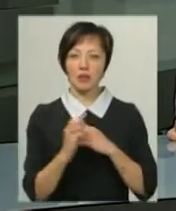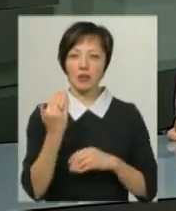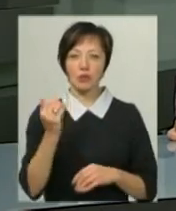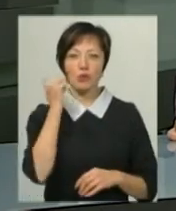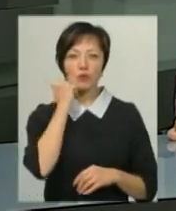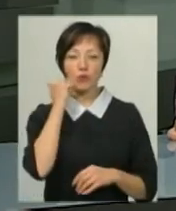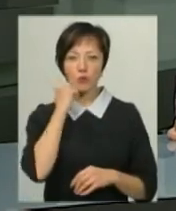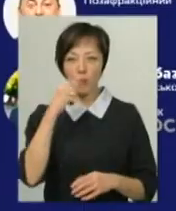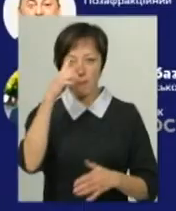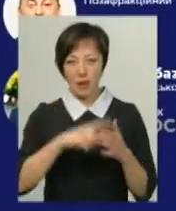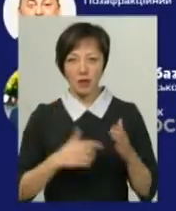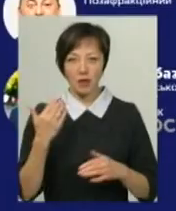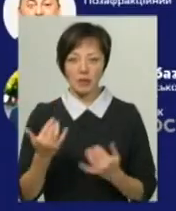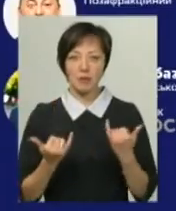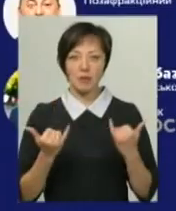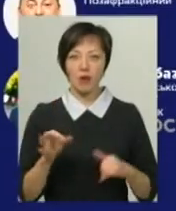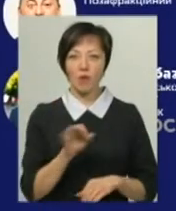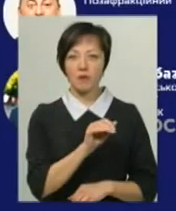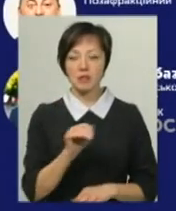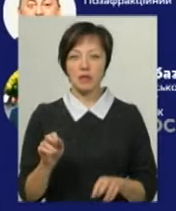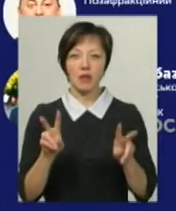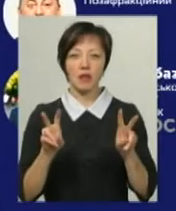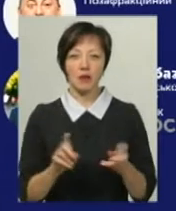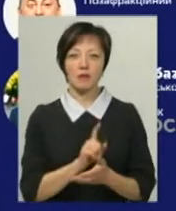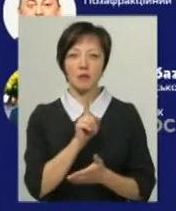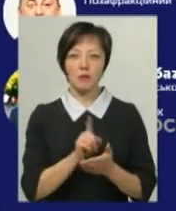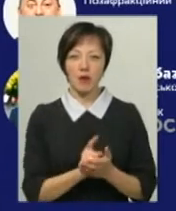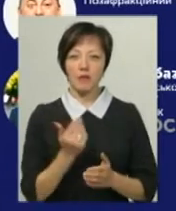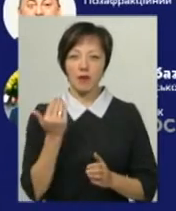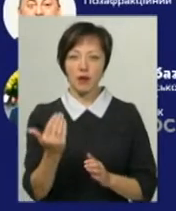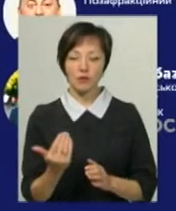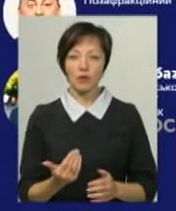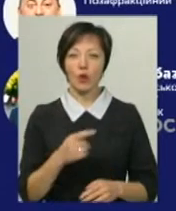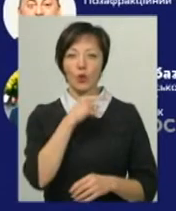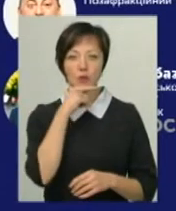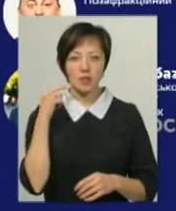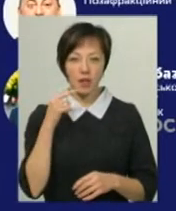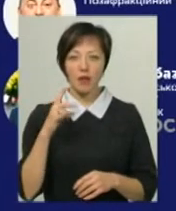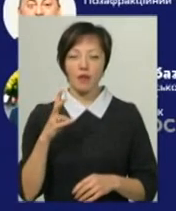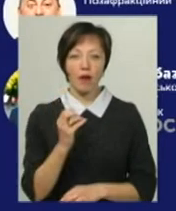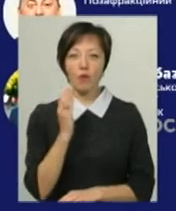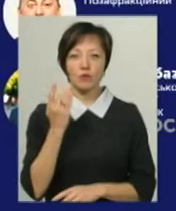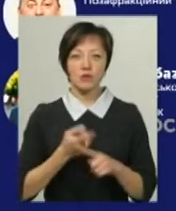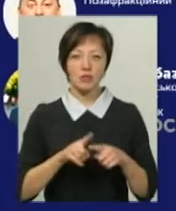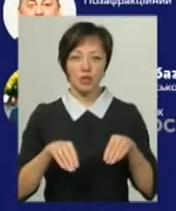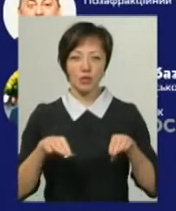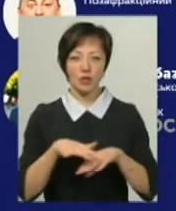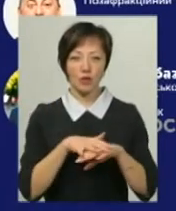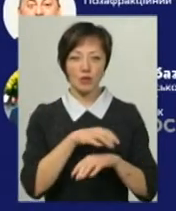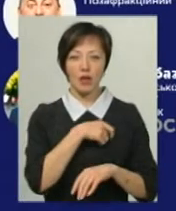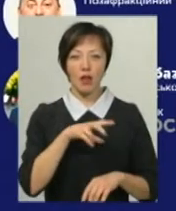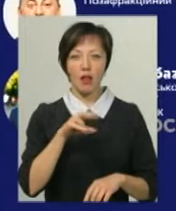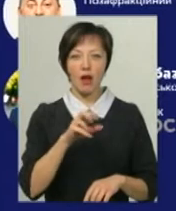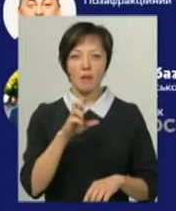Московському патріархату. Тепер в офіційній назві має вказуватись приналежність до Росії. Не голосував царічний народний депутат Сергій